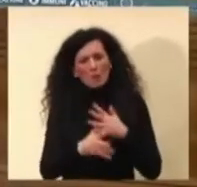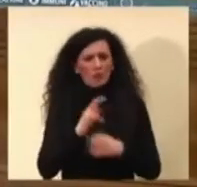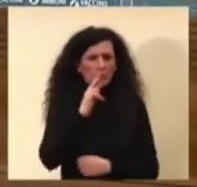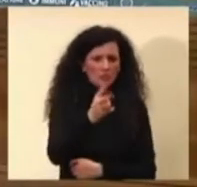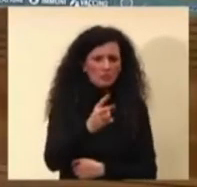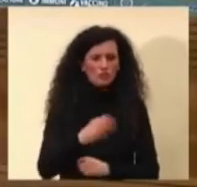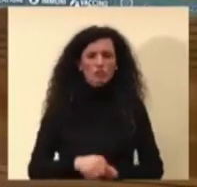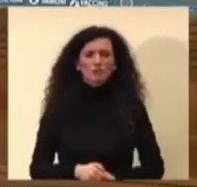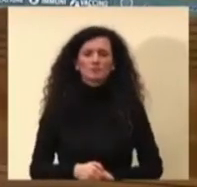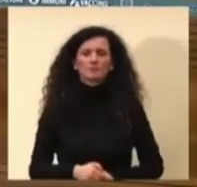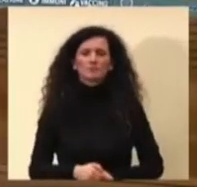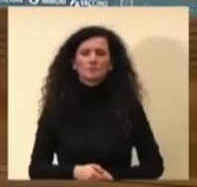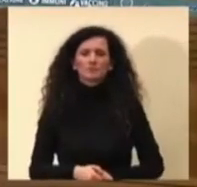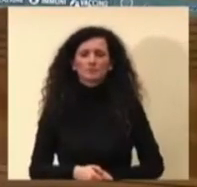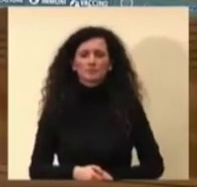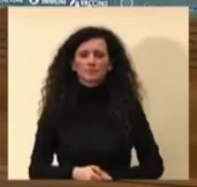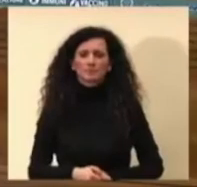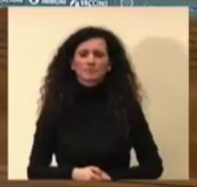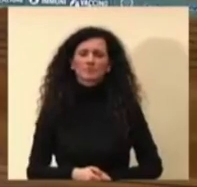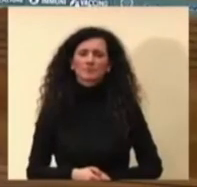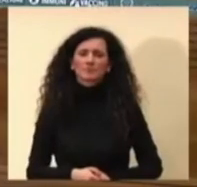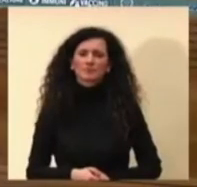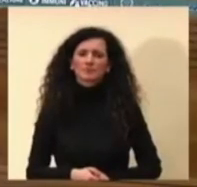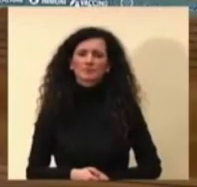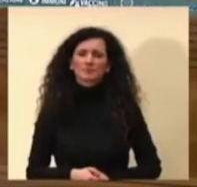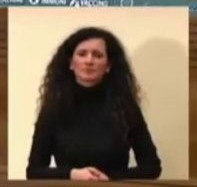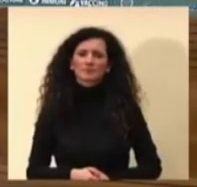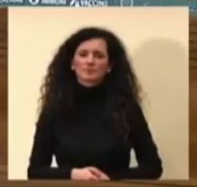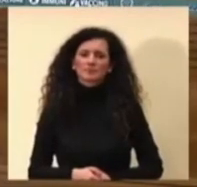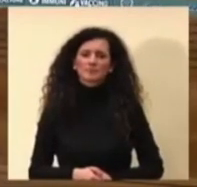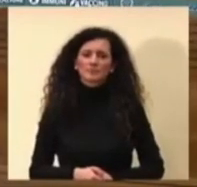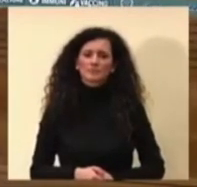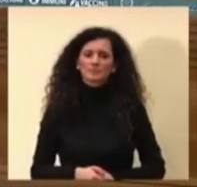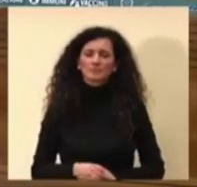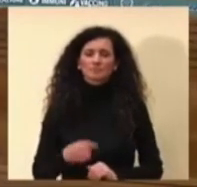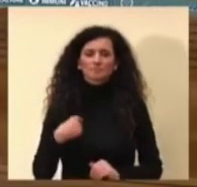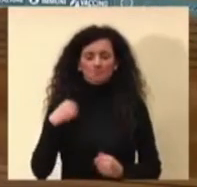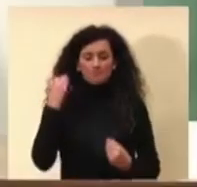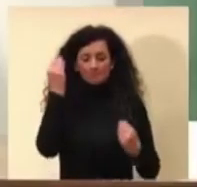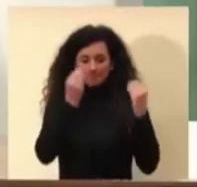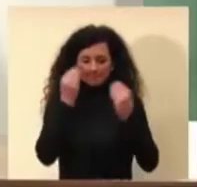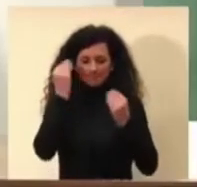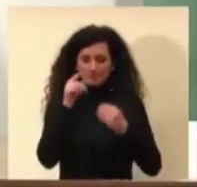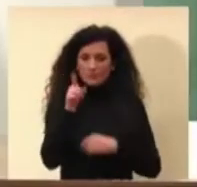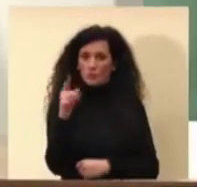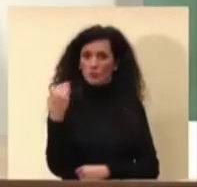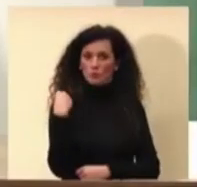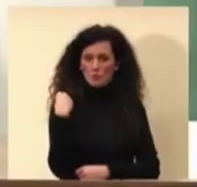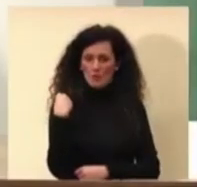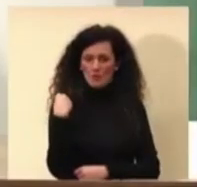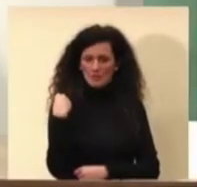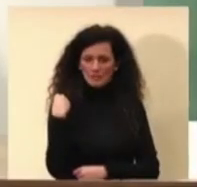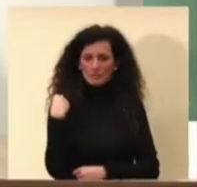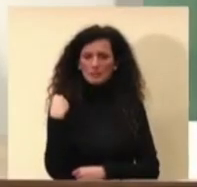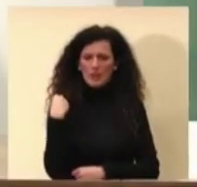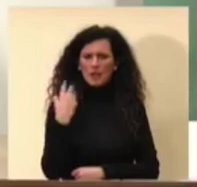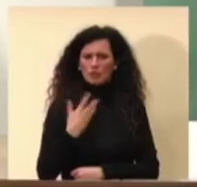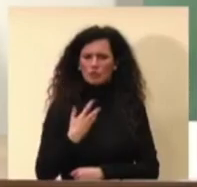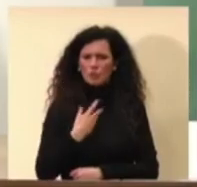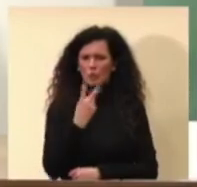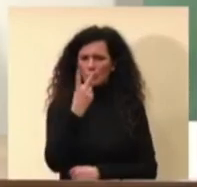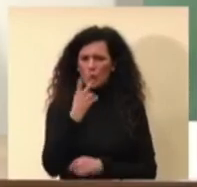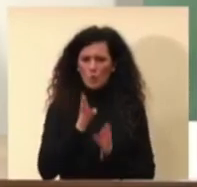Io credo che dobbiamo avere in mente che dentro la sua domanda ci sono due livelli. C'è uno è il livello di monitoraggio